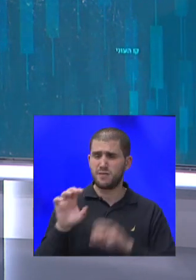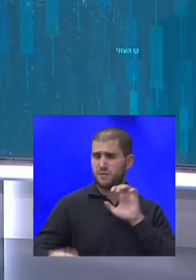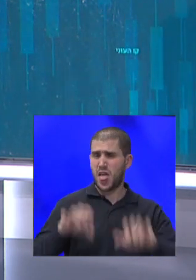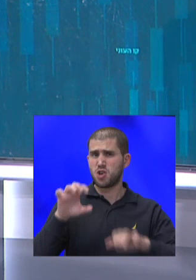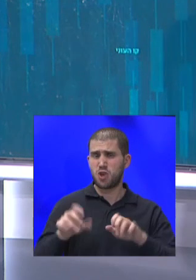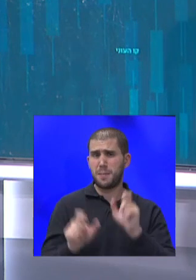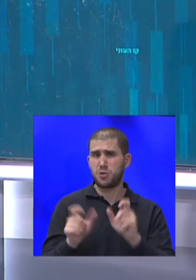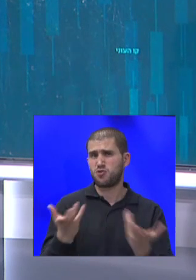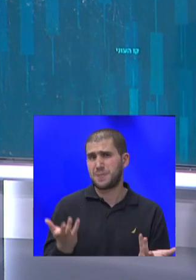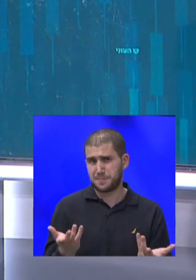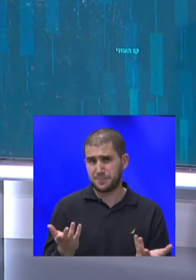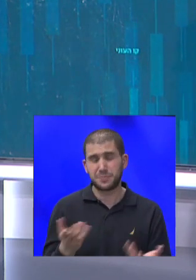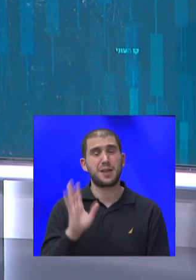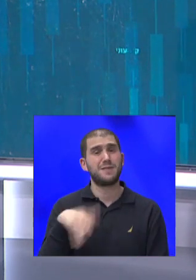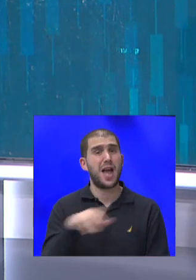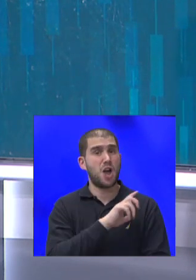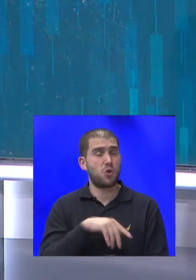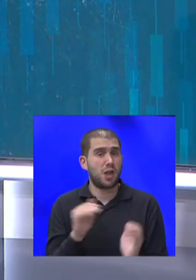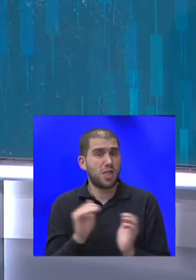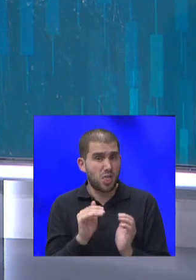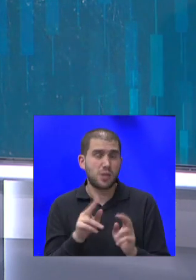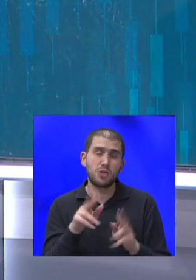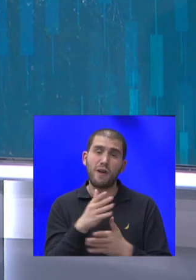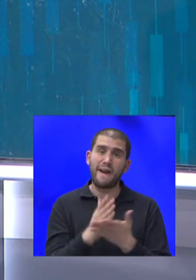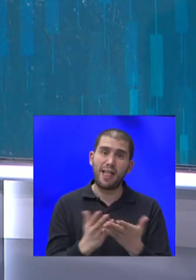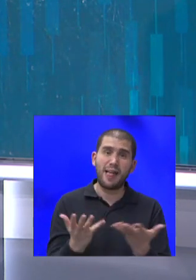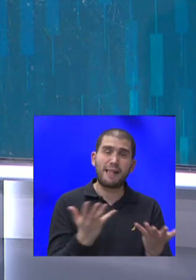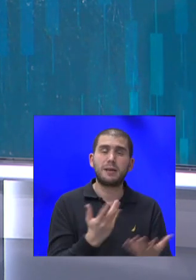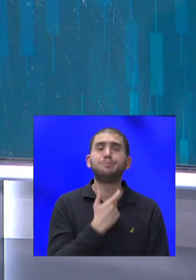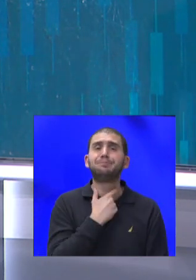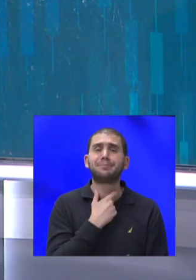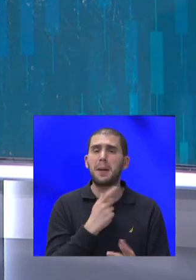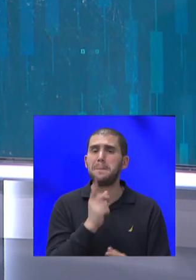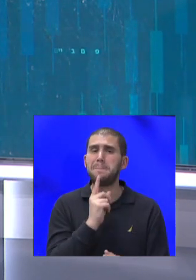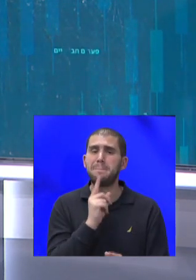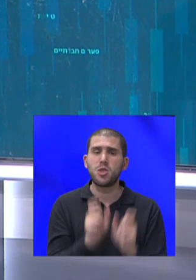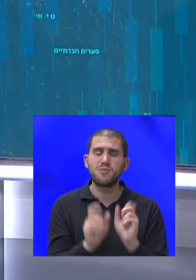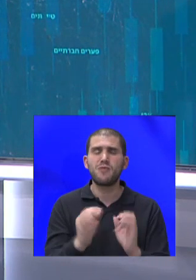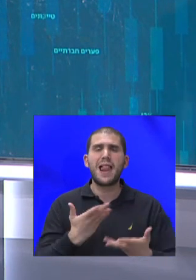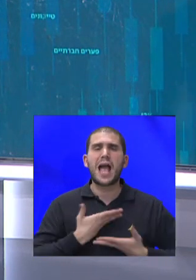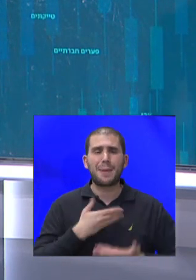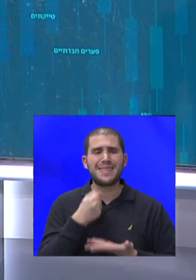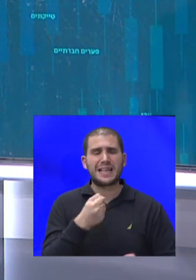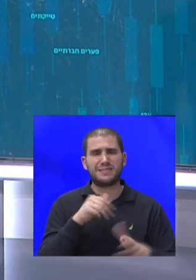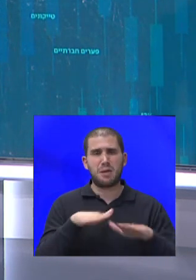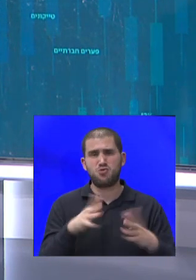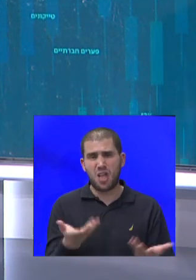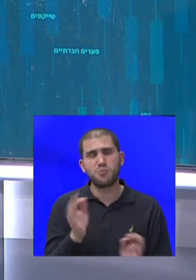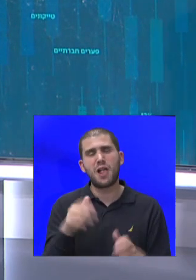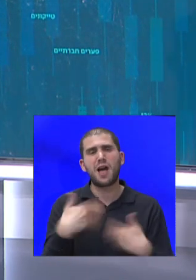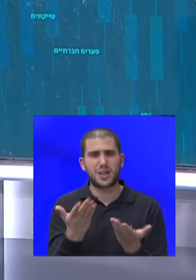והרשויות הקטנות יש כאלה שאין בהן אפילו מספיק תושבים כדי לקבל תקציב מהממשלה כדי לתת שירותים מסוימים.